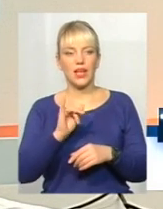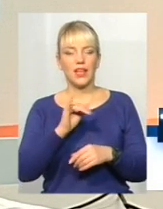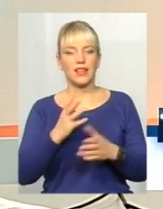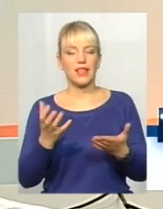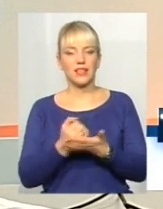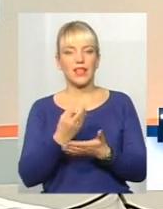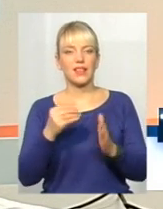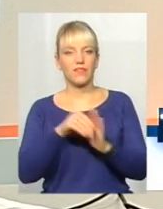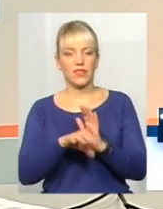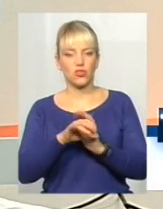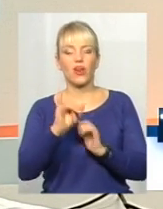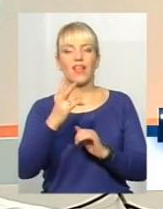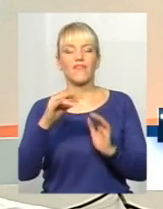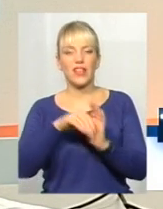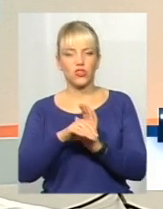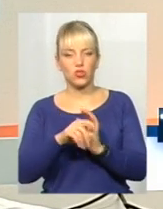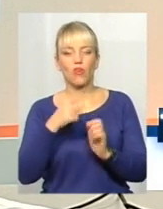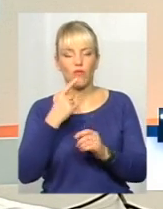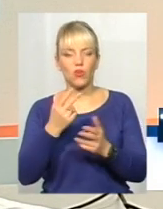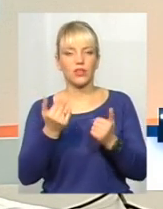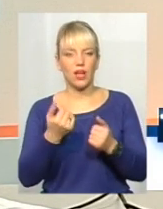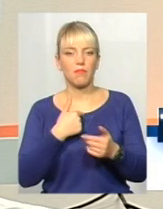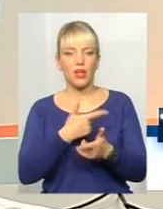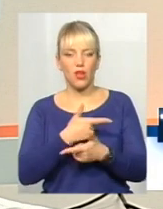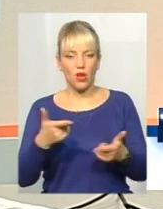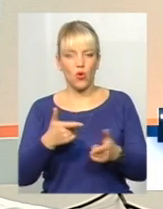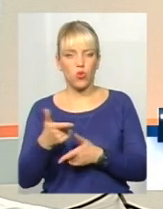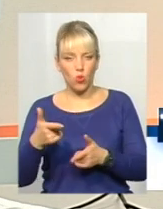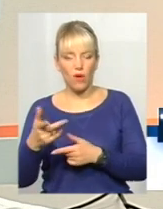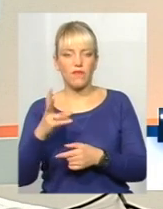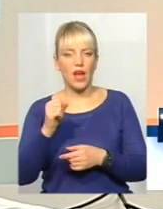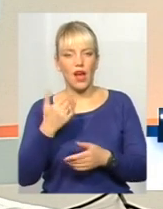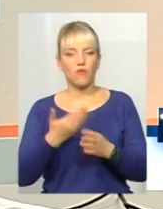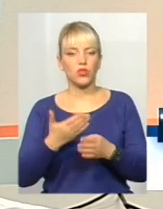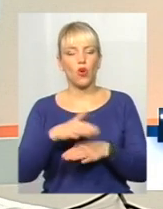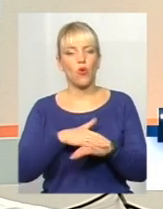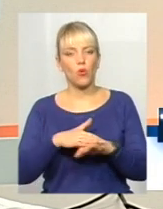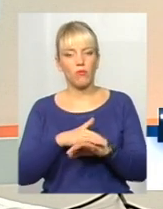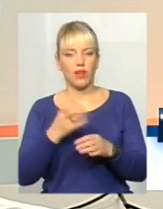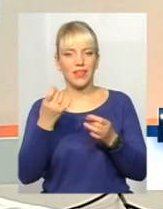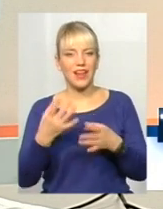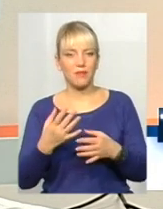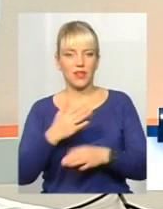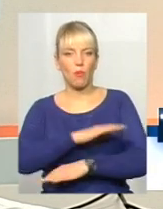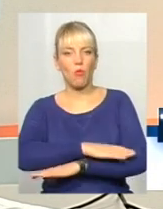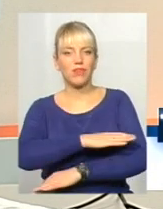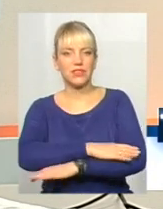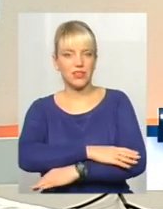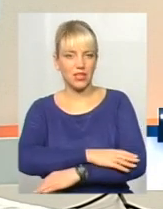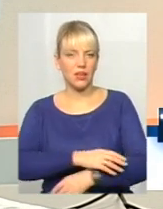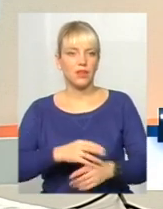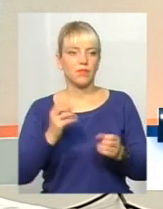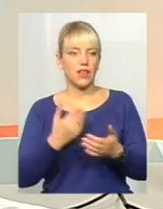самі приходять і кажуть, ми готові. Питання в тому, чи готова громада до елементарно поведінкових речей, коли ми змінимо